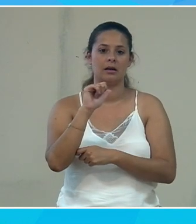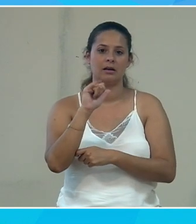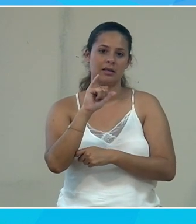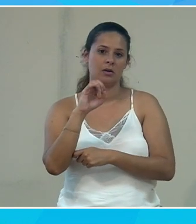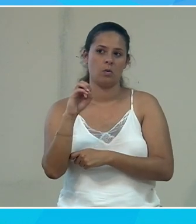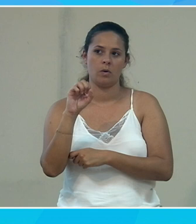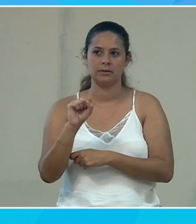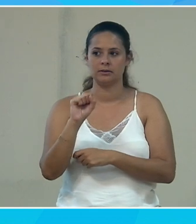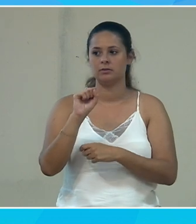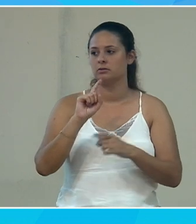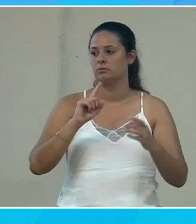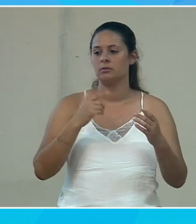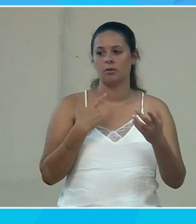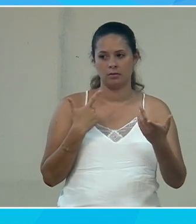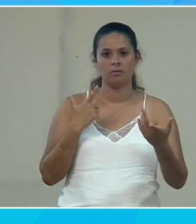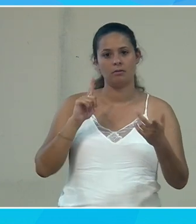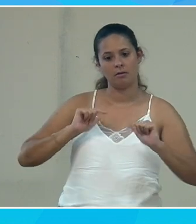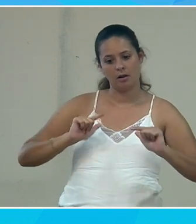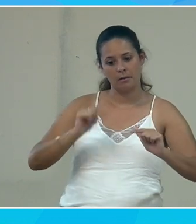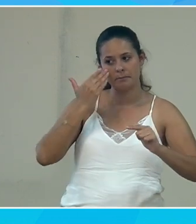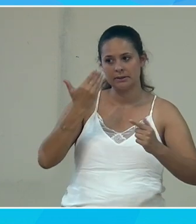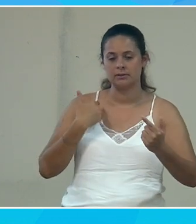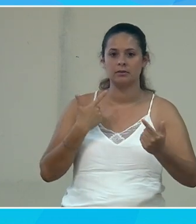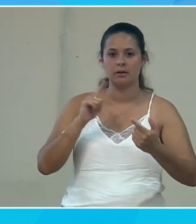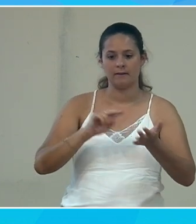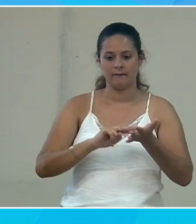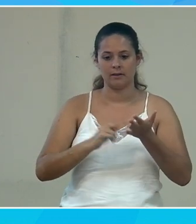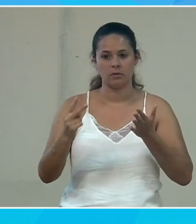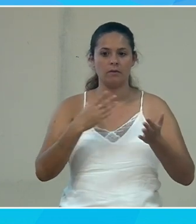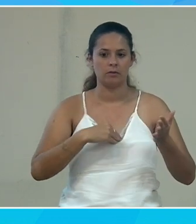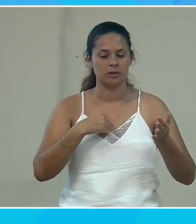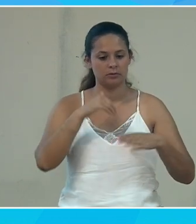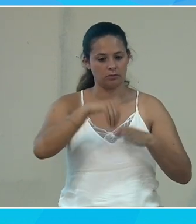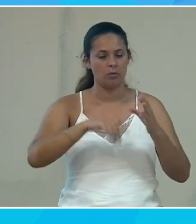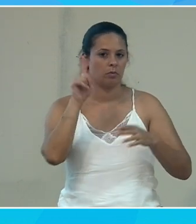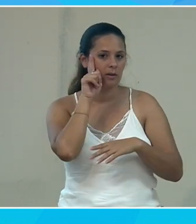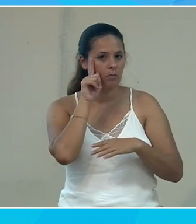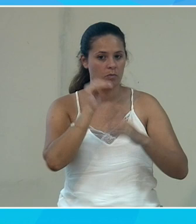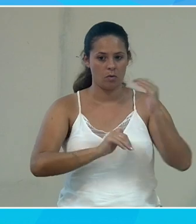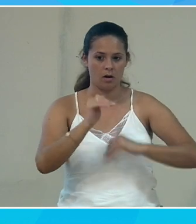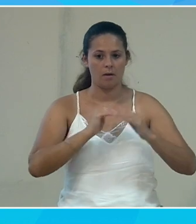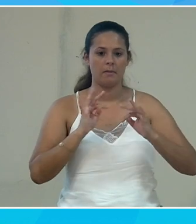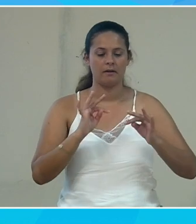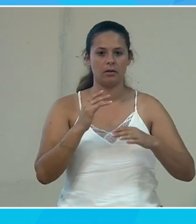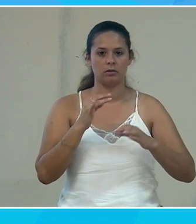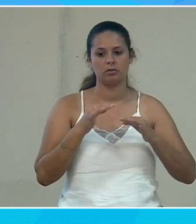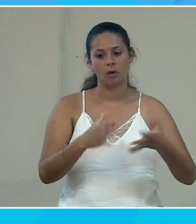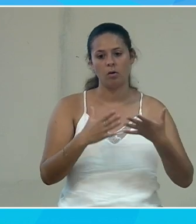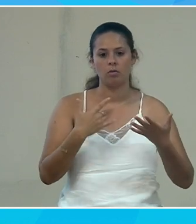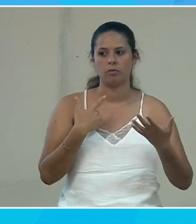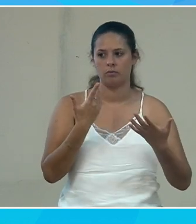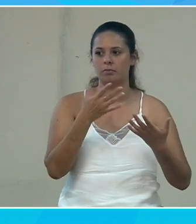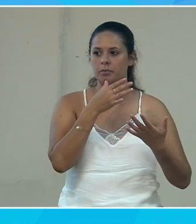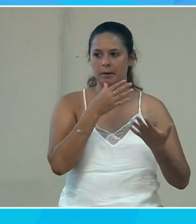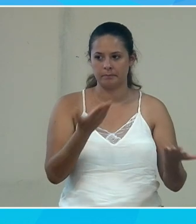et je suis à votre disposition j'ai la version française dans mon téléphone on l'avait programmé mais pour des histoires de temps à ta